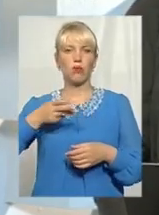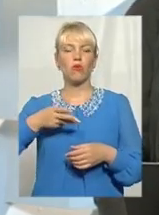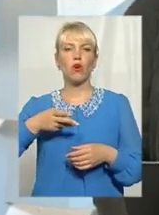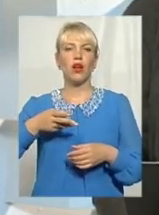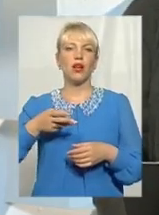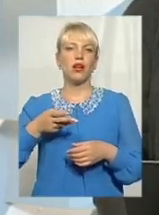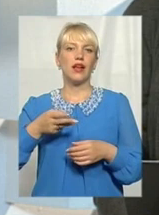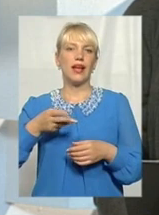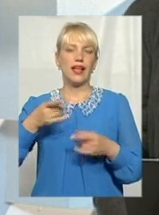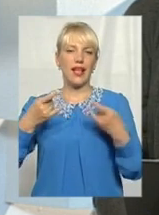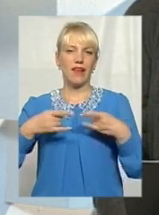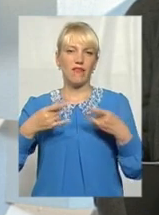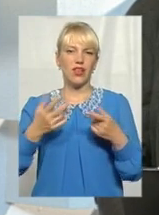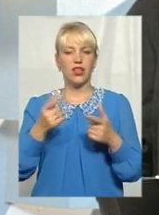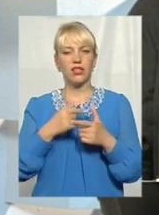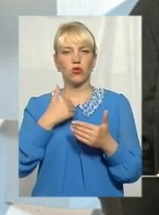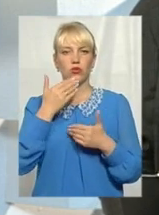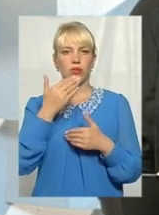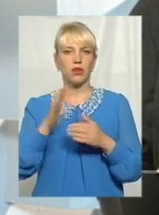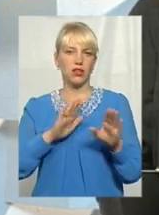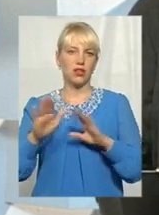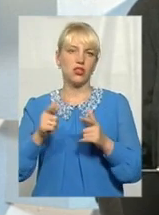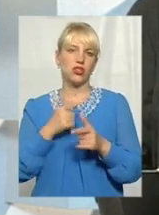готовий наразі зв'язок, чи ми можемо спілкуватись?